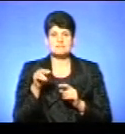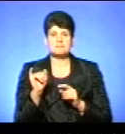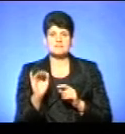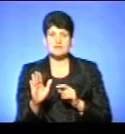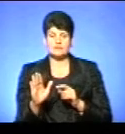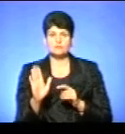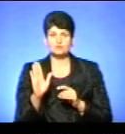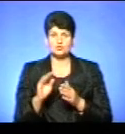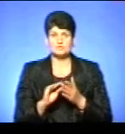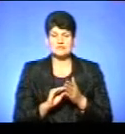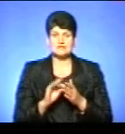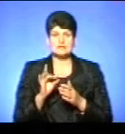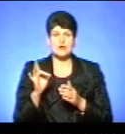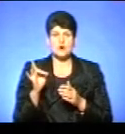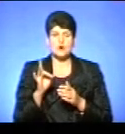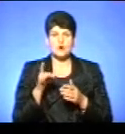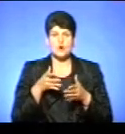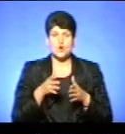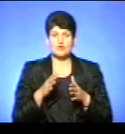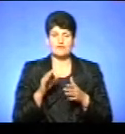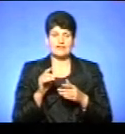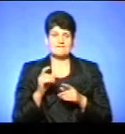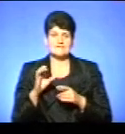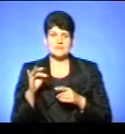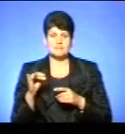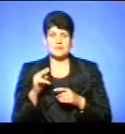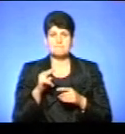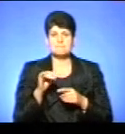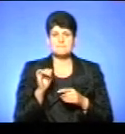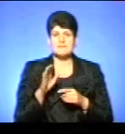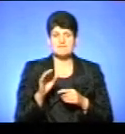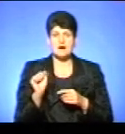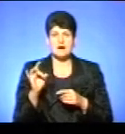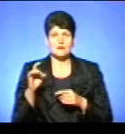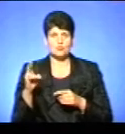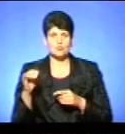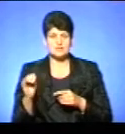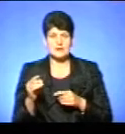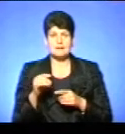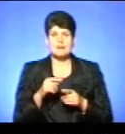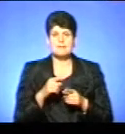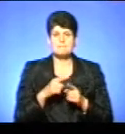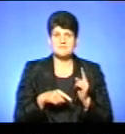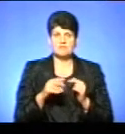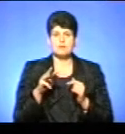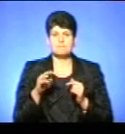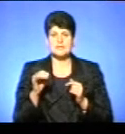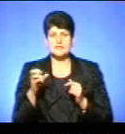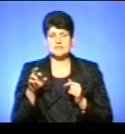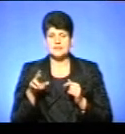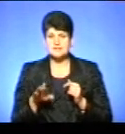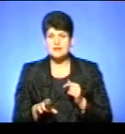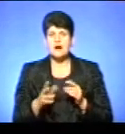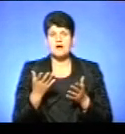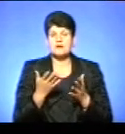лише з родовим відмінком, де вони означають половину. Тобто пів аркуша, пів місяця і так далі. А слова, які